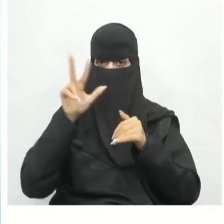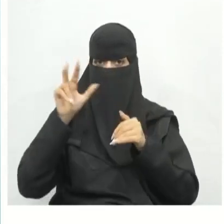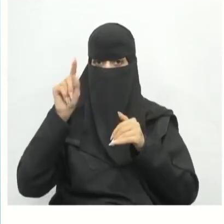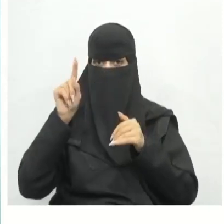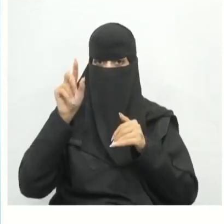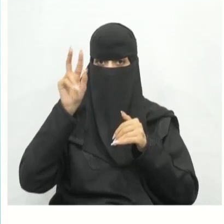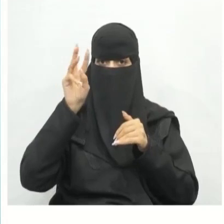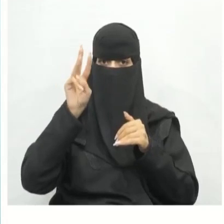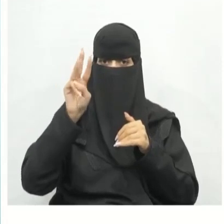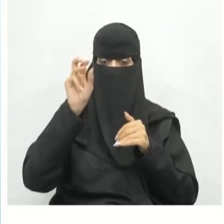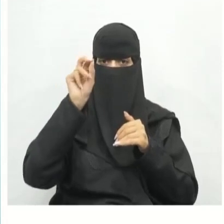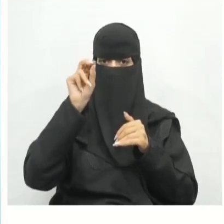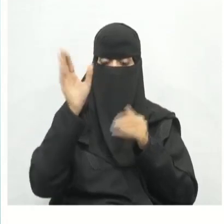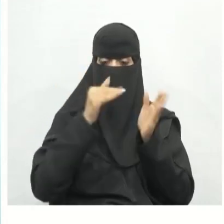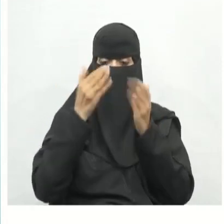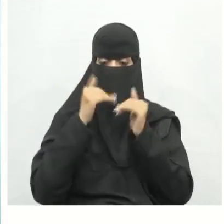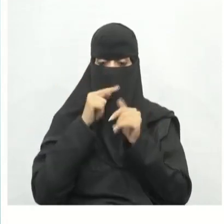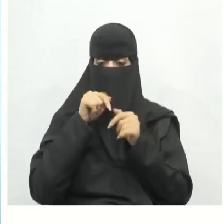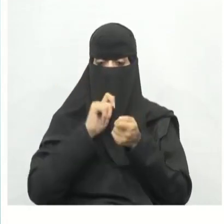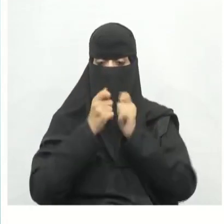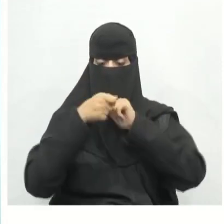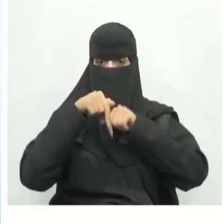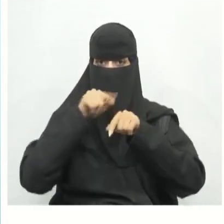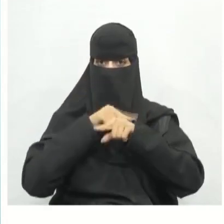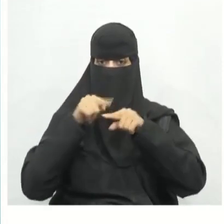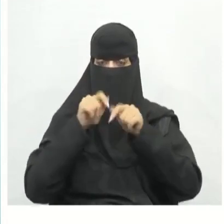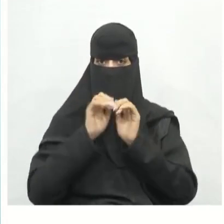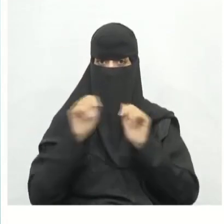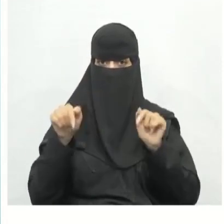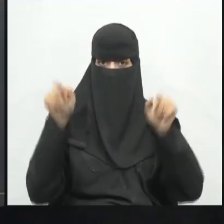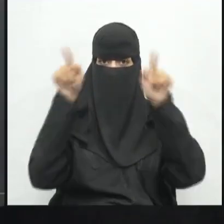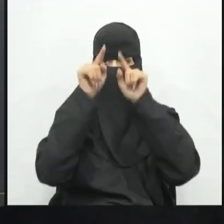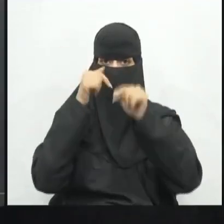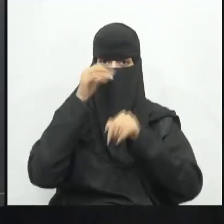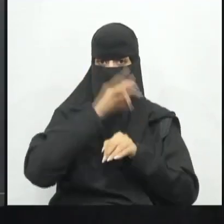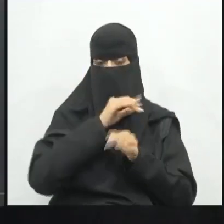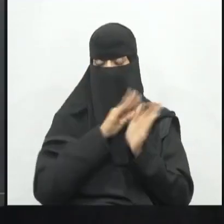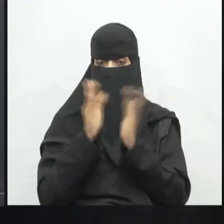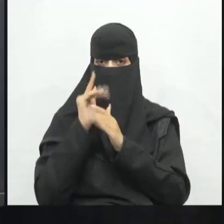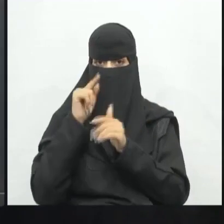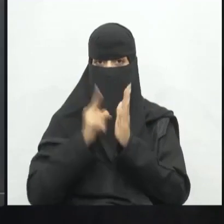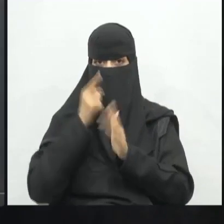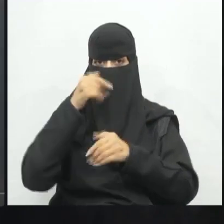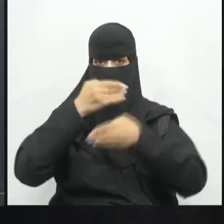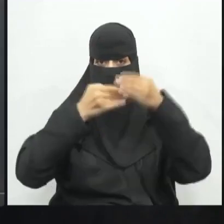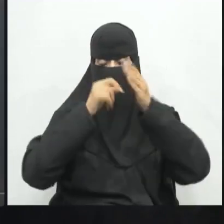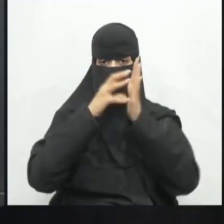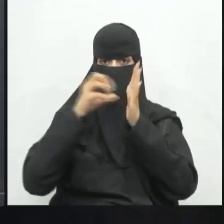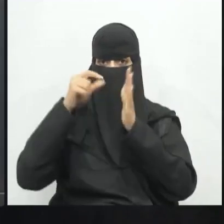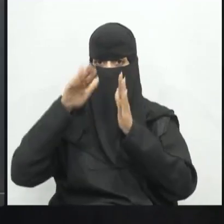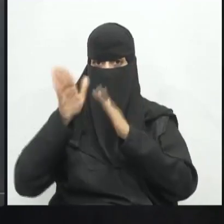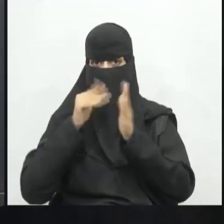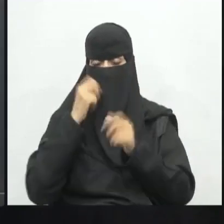شكل ثلاثي الأبعاد إذن من المفيد عند إنشاء نماذج ثلاثية الأبعاد أولا إنشاء نماذج